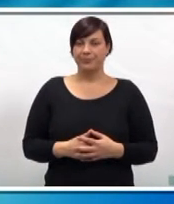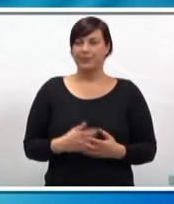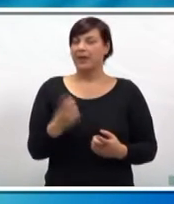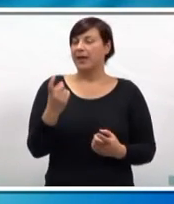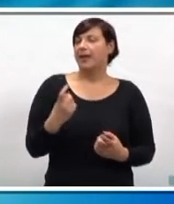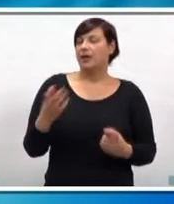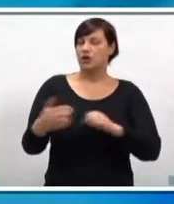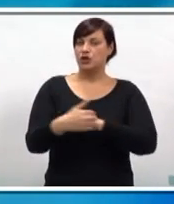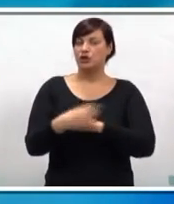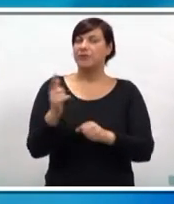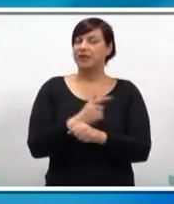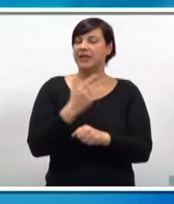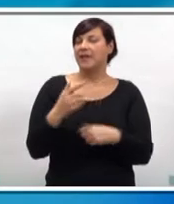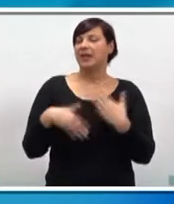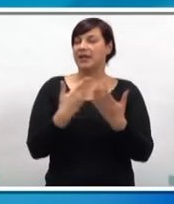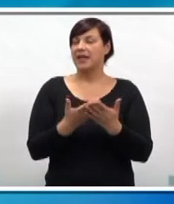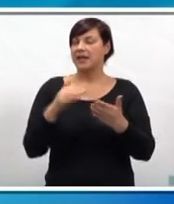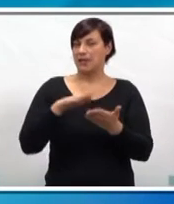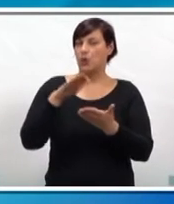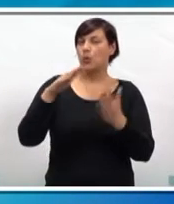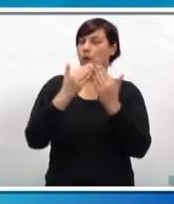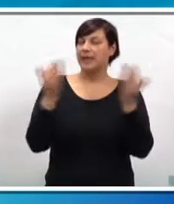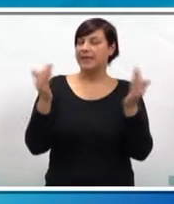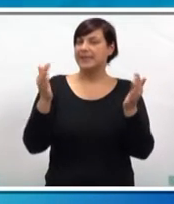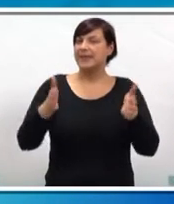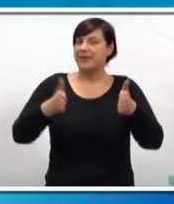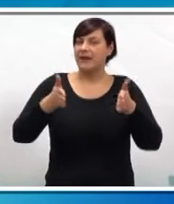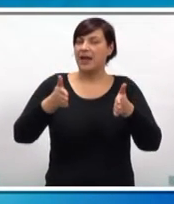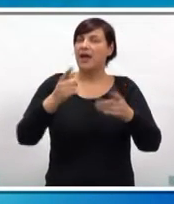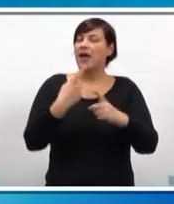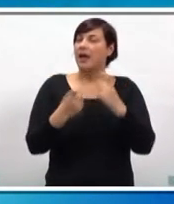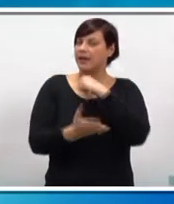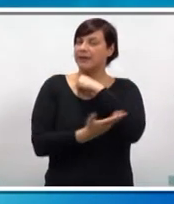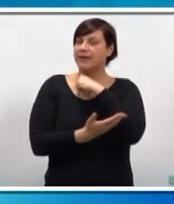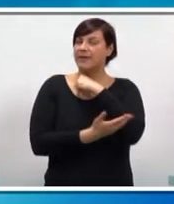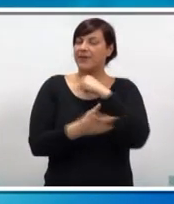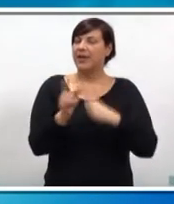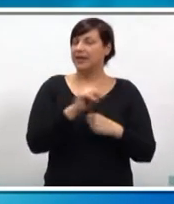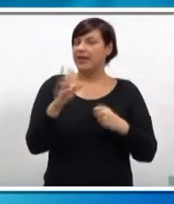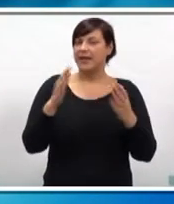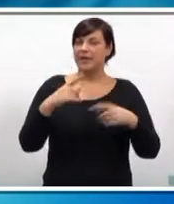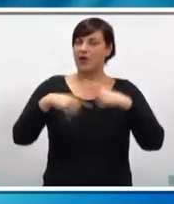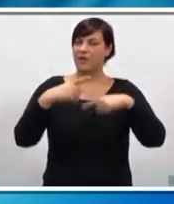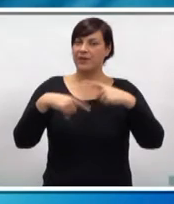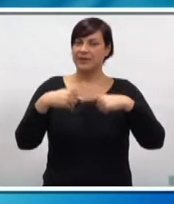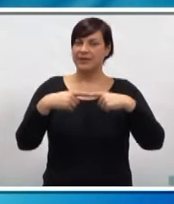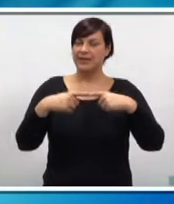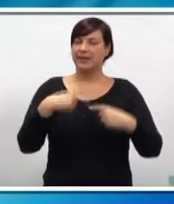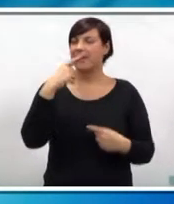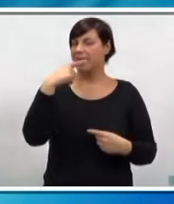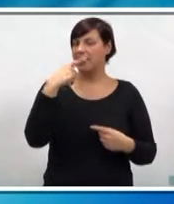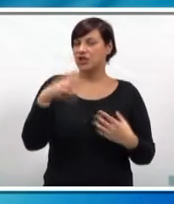Iako su Dubrovčani već navikli na razne kulise po gradu, drvena konstrukcija na ulaz od pila nije dio filmskog seta.